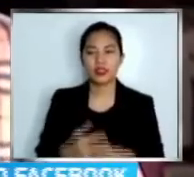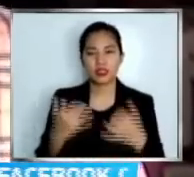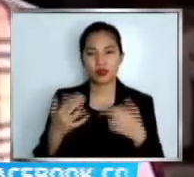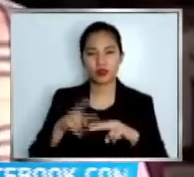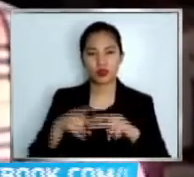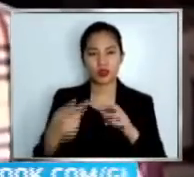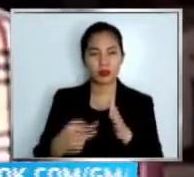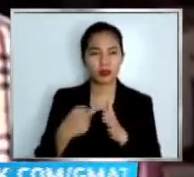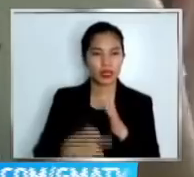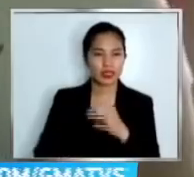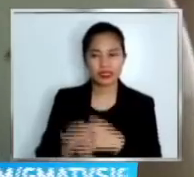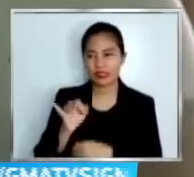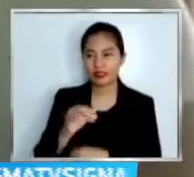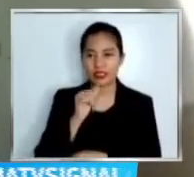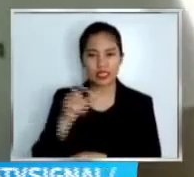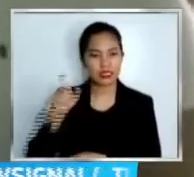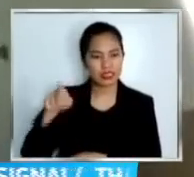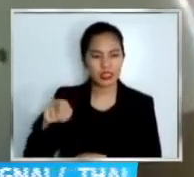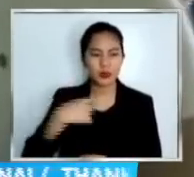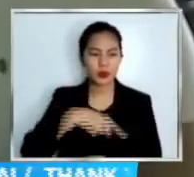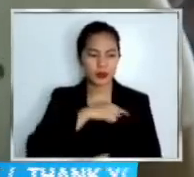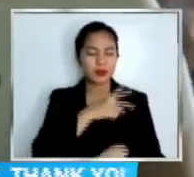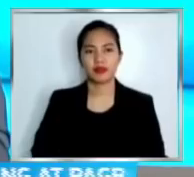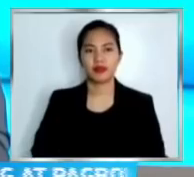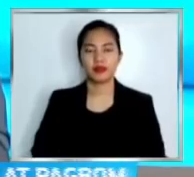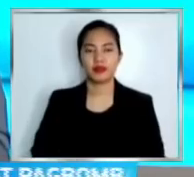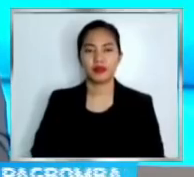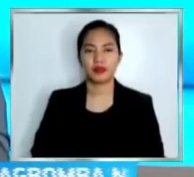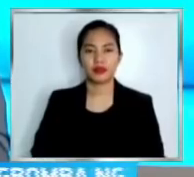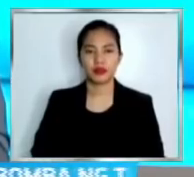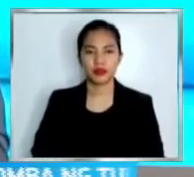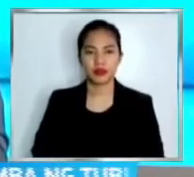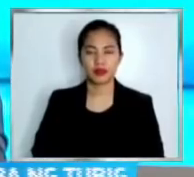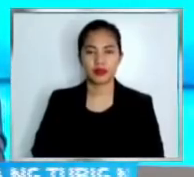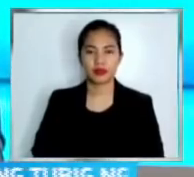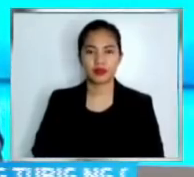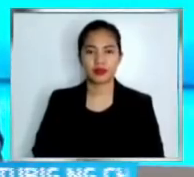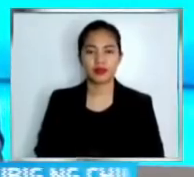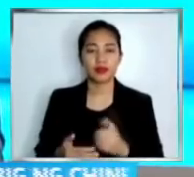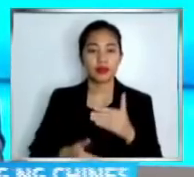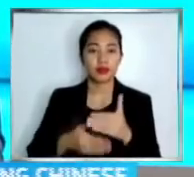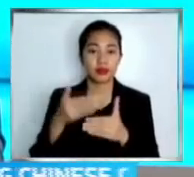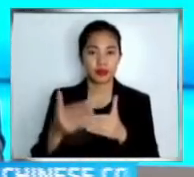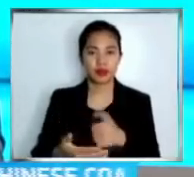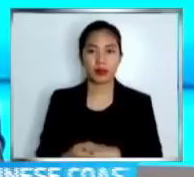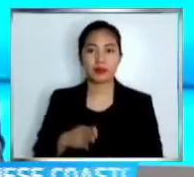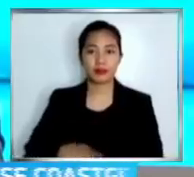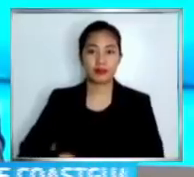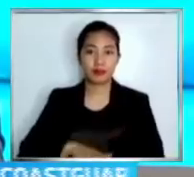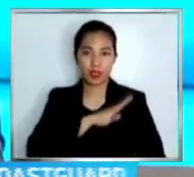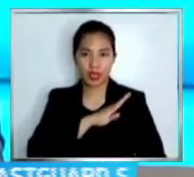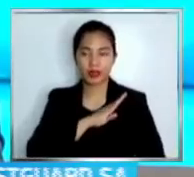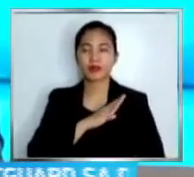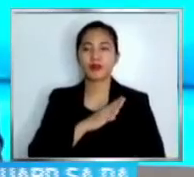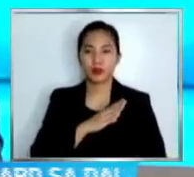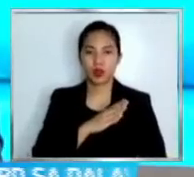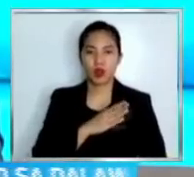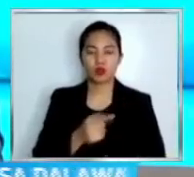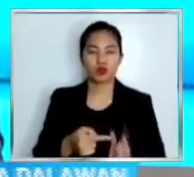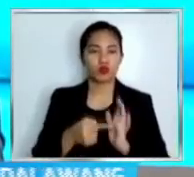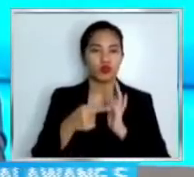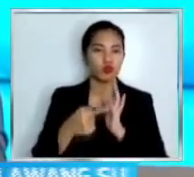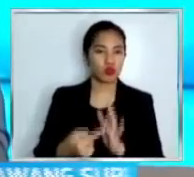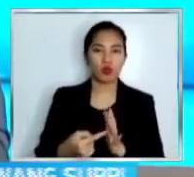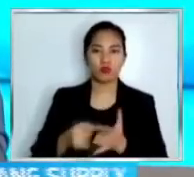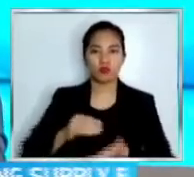kailangan itatago na lang. Nico Sireno GMA News. Katapangan at kabayanihan. Yan ang ipinamalas ng dalawang alagang aso